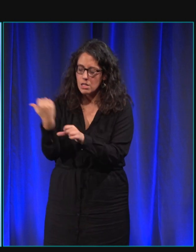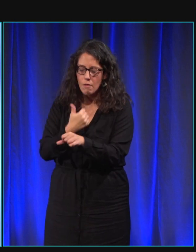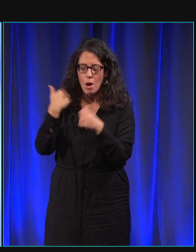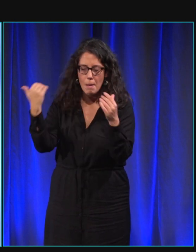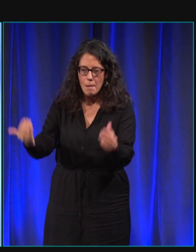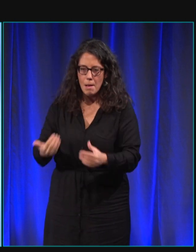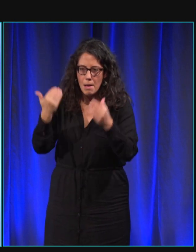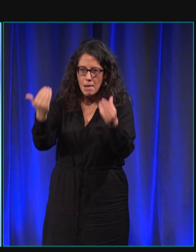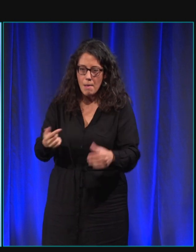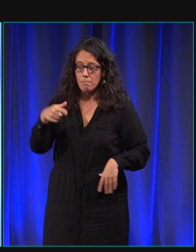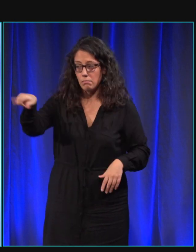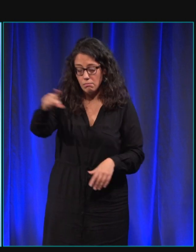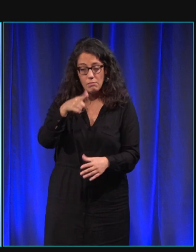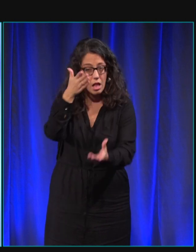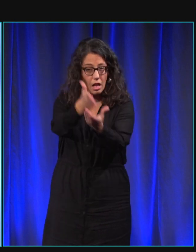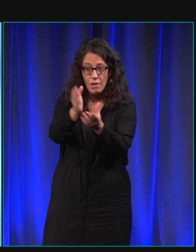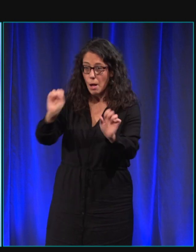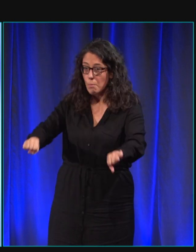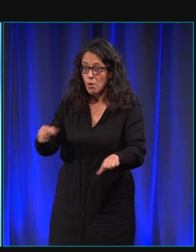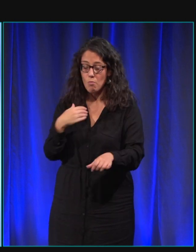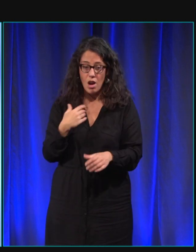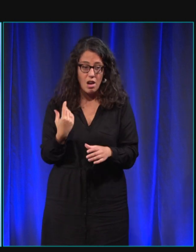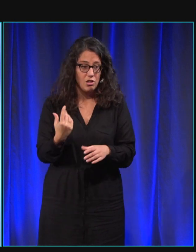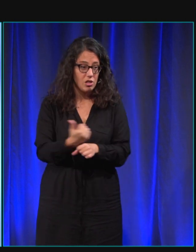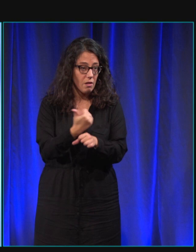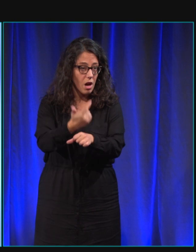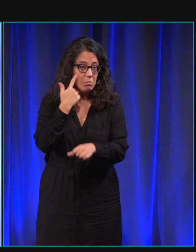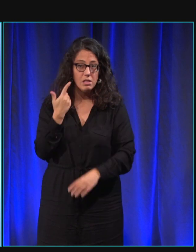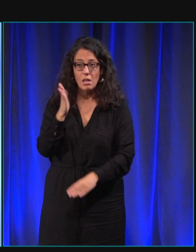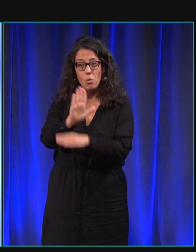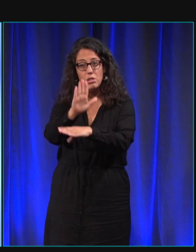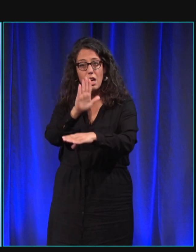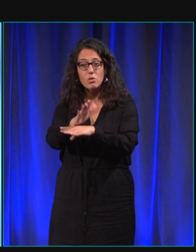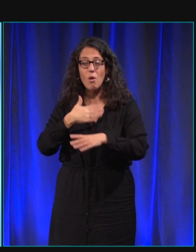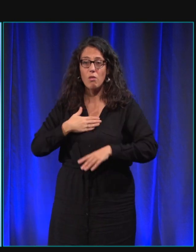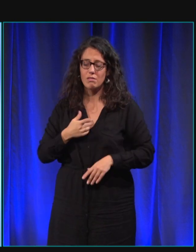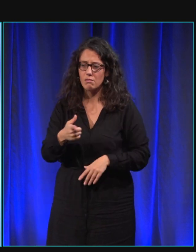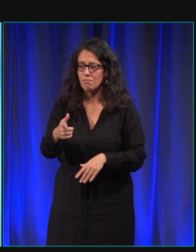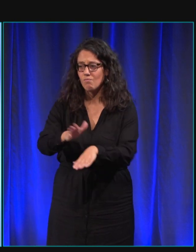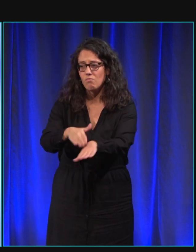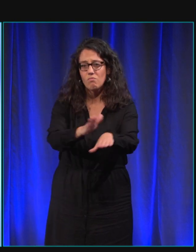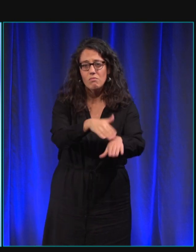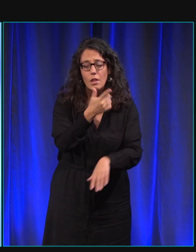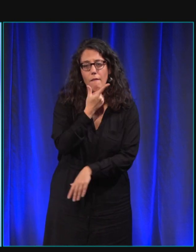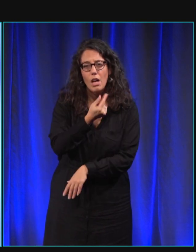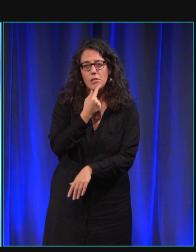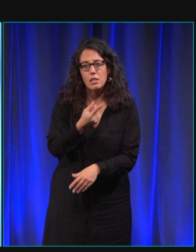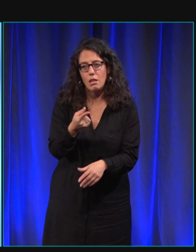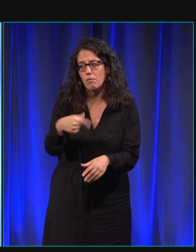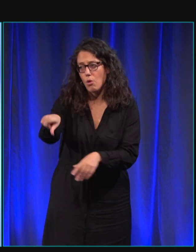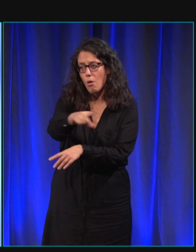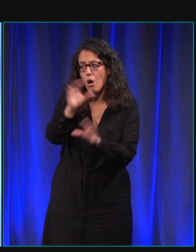n'hésitez pas juste à intervenir je le dis à chaque fois que je fais une démonstration c'est quelque chose de très facile à faire nous ça nous soulage